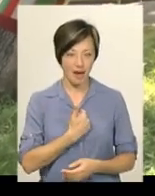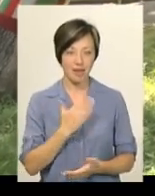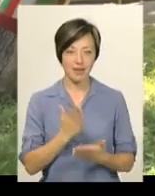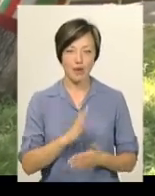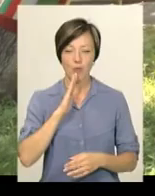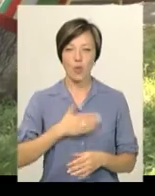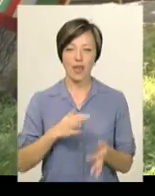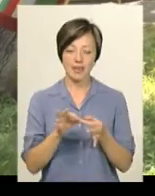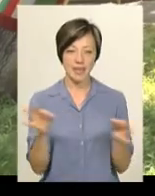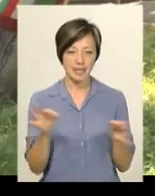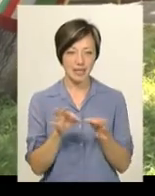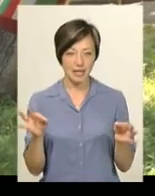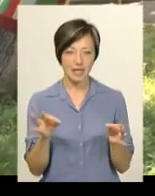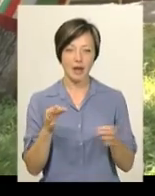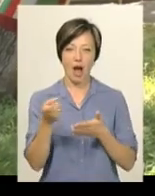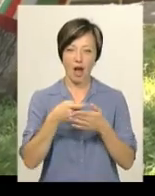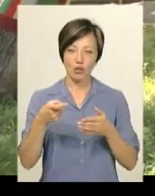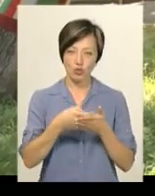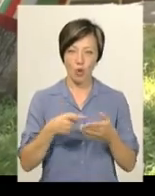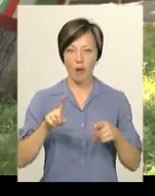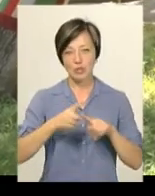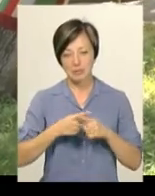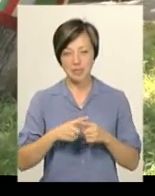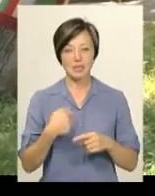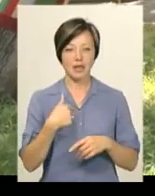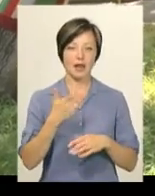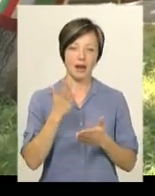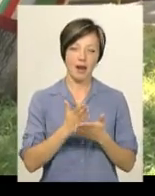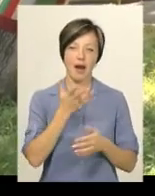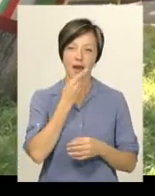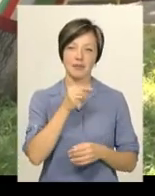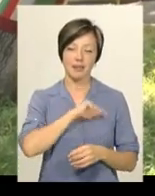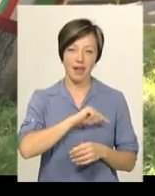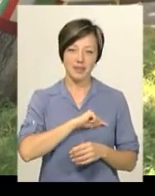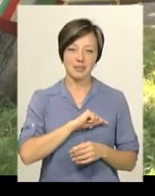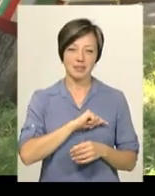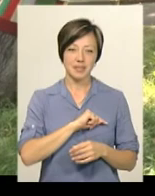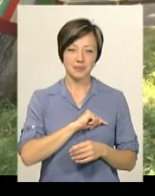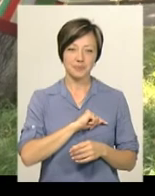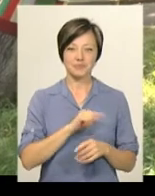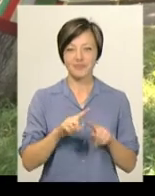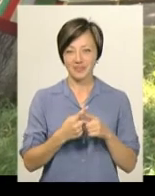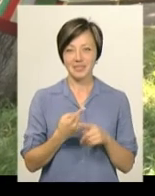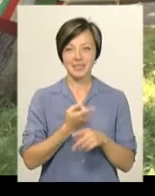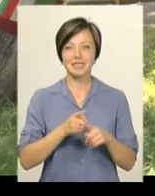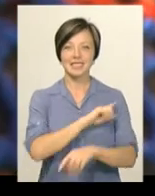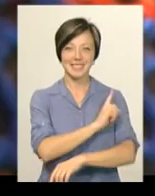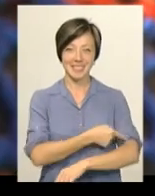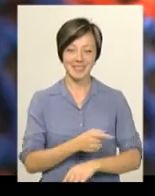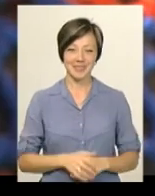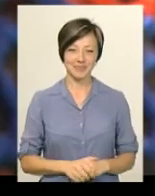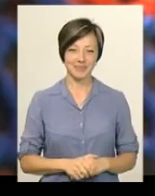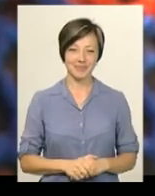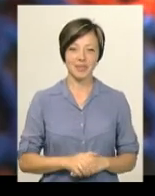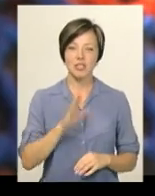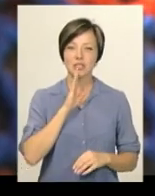є мої нитки, є мій гачок або спіці, є гарний настрій. В'язання це сила. Олена